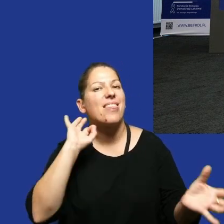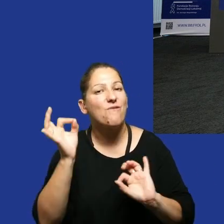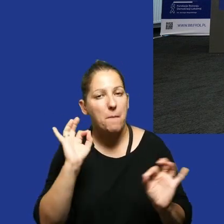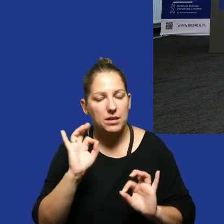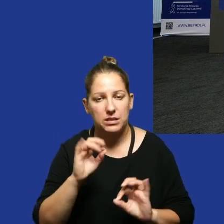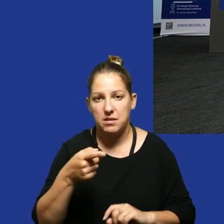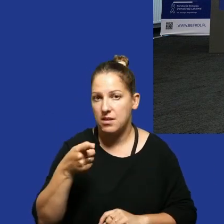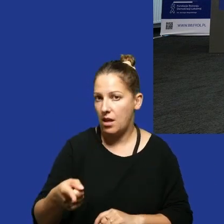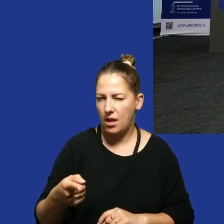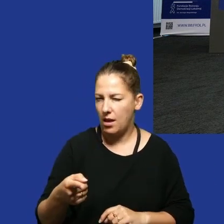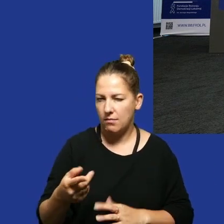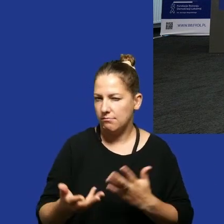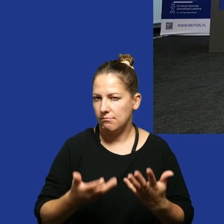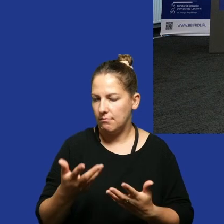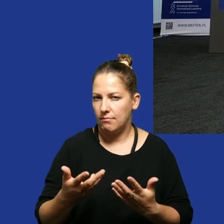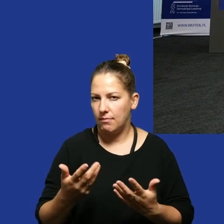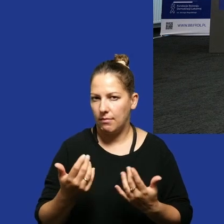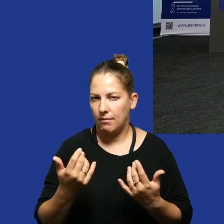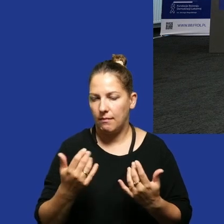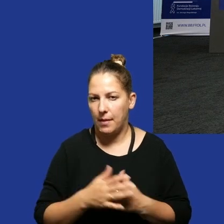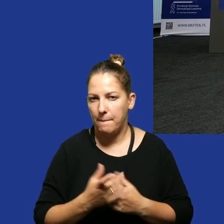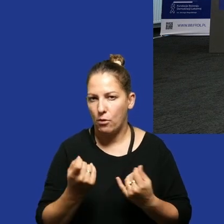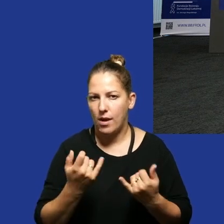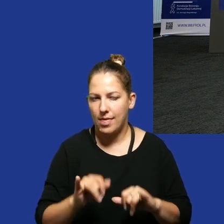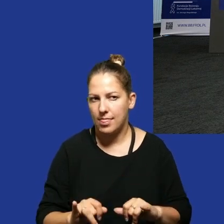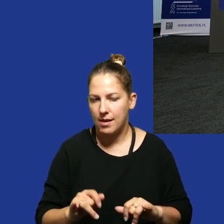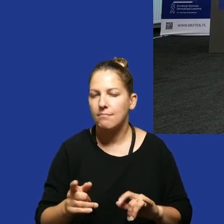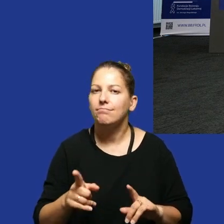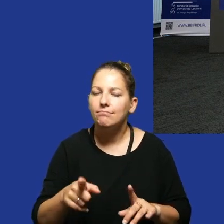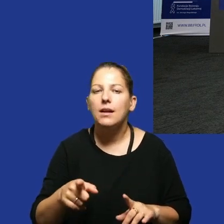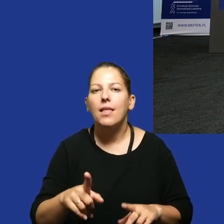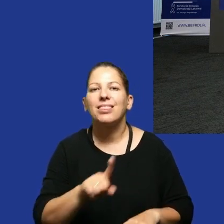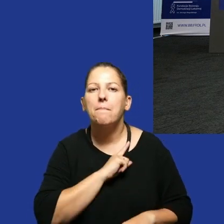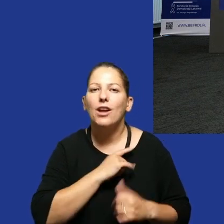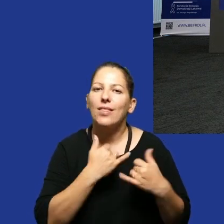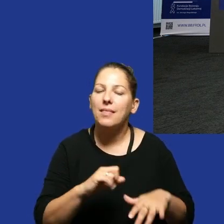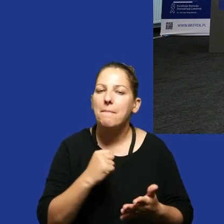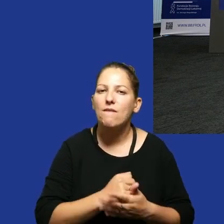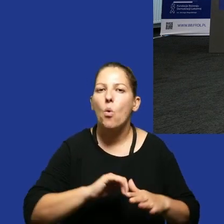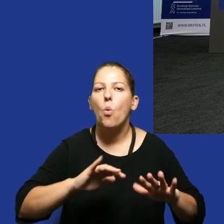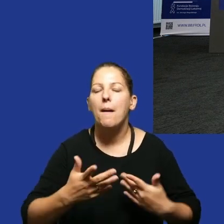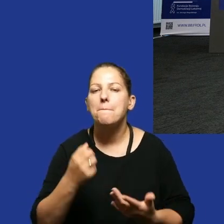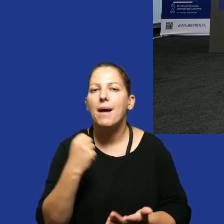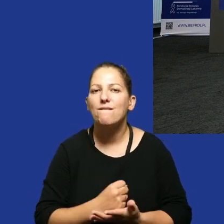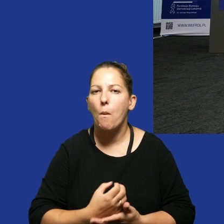nie do końca jesteś na innym biegunie, ale z kolei dbasz o inne nasze prawo, czyli prawo do